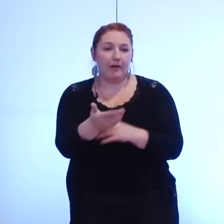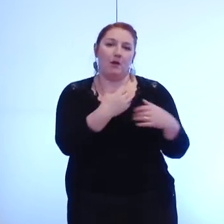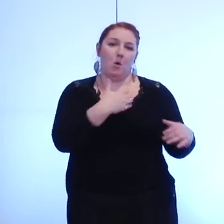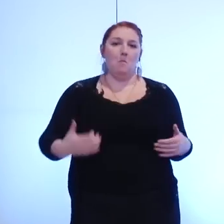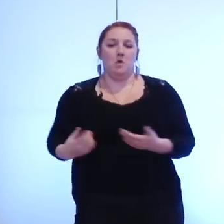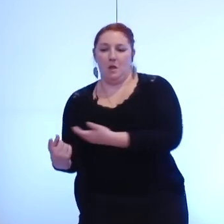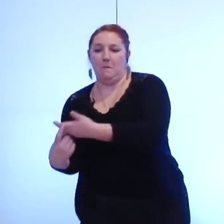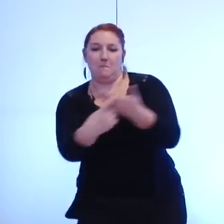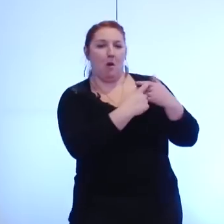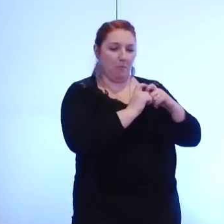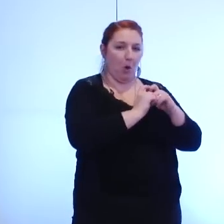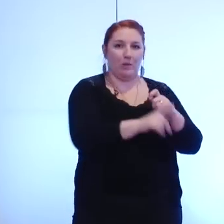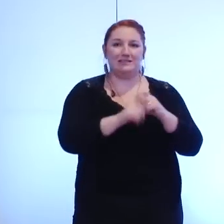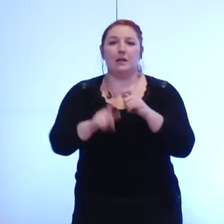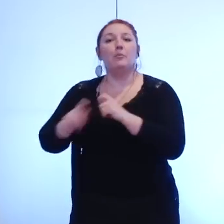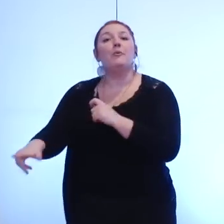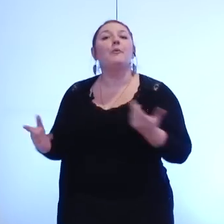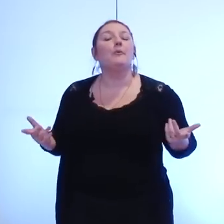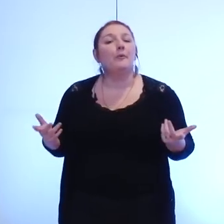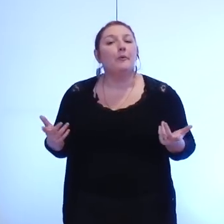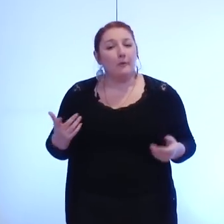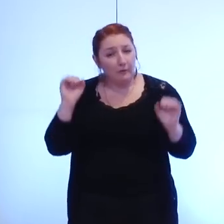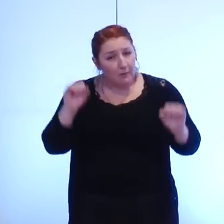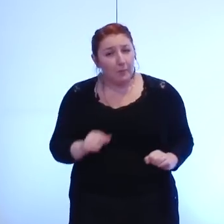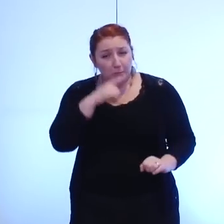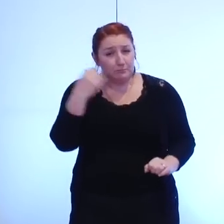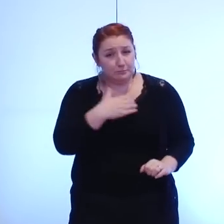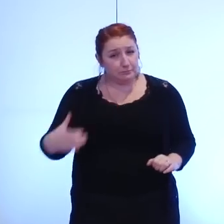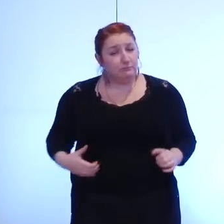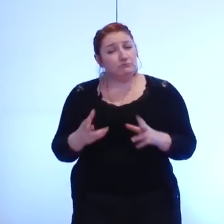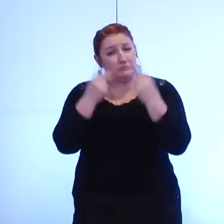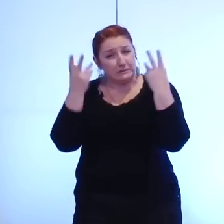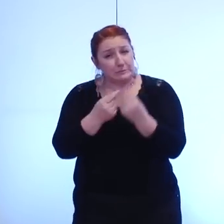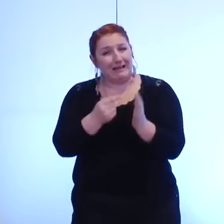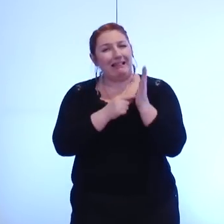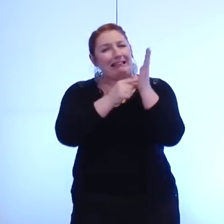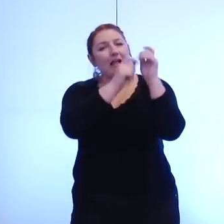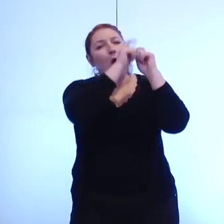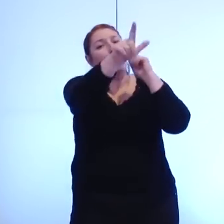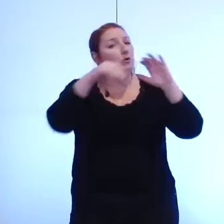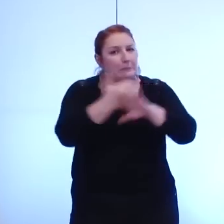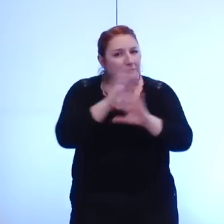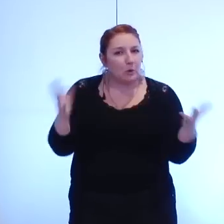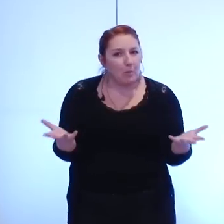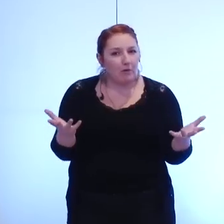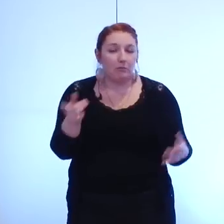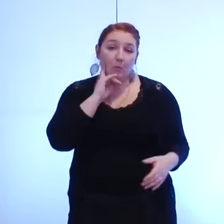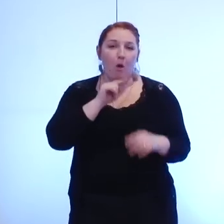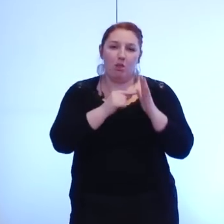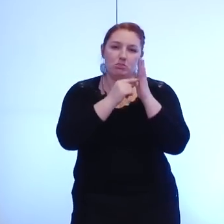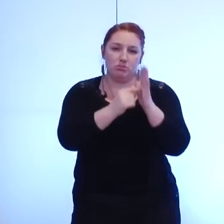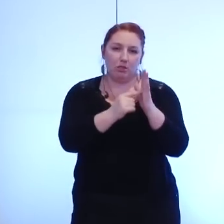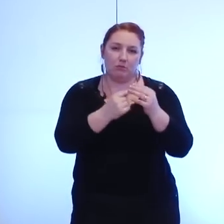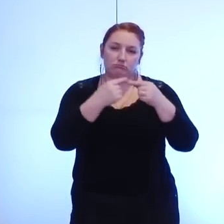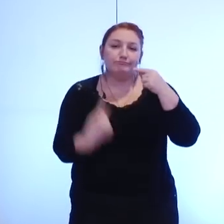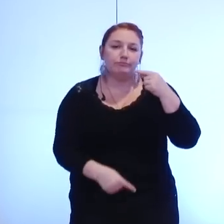dire monsieur le maire ce qui va se passer avec le remboursement de notre dette qui est quand même vous en convenez tout à fait conséquente et